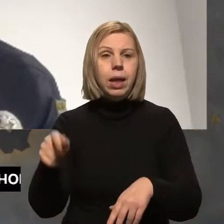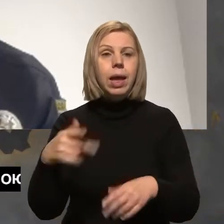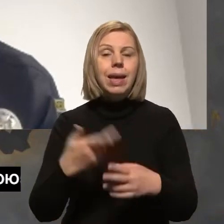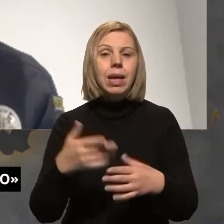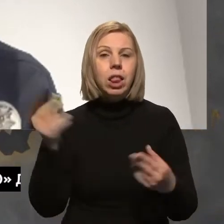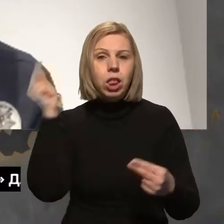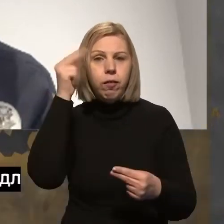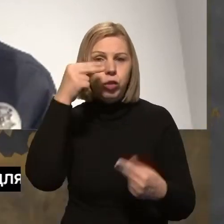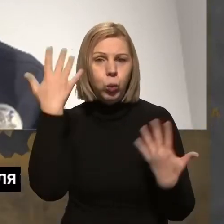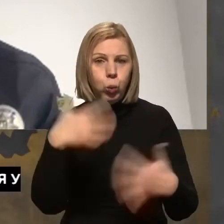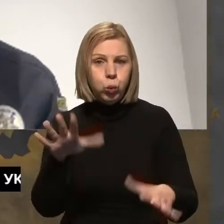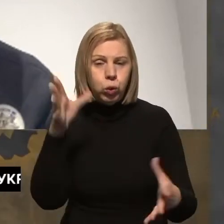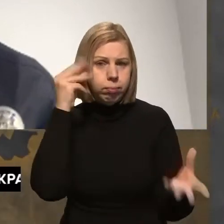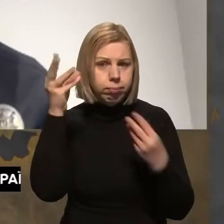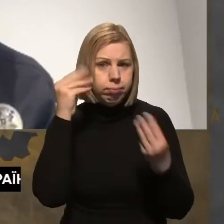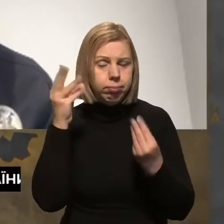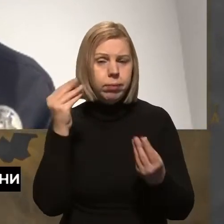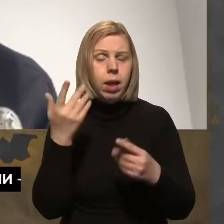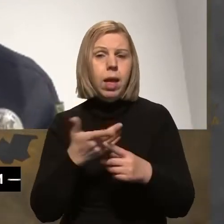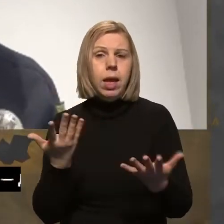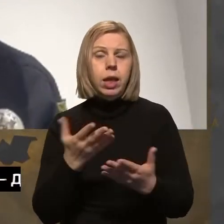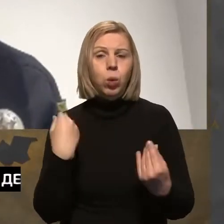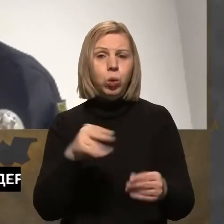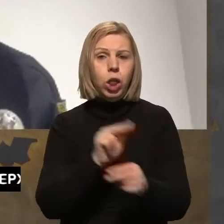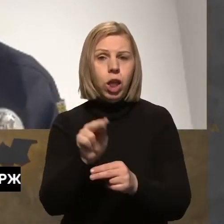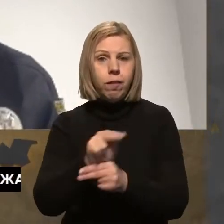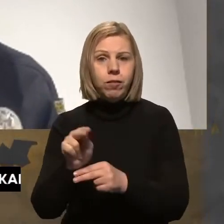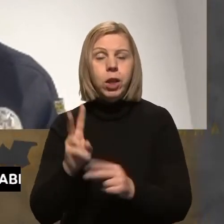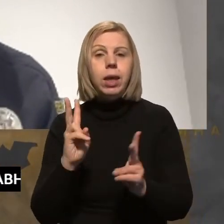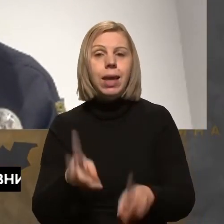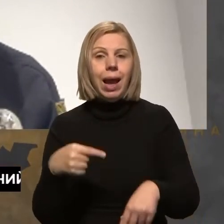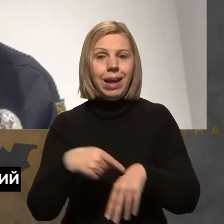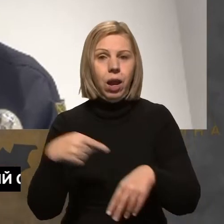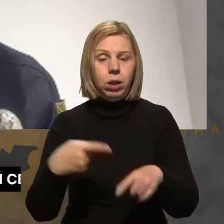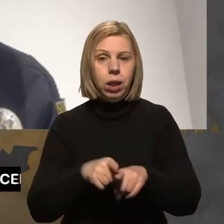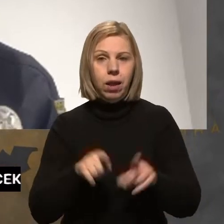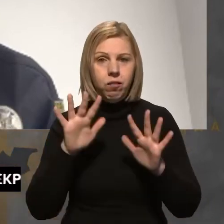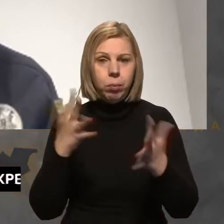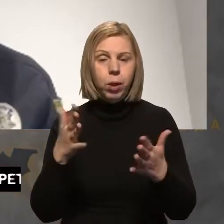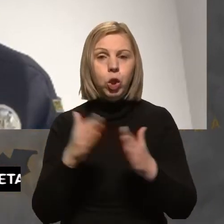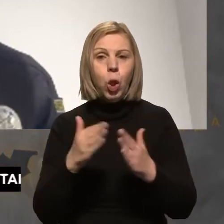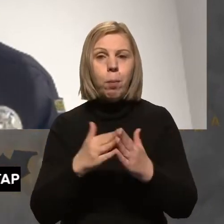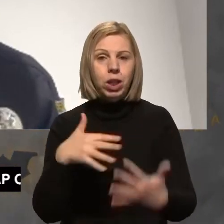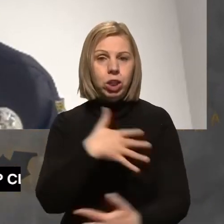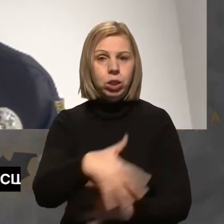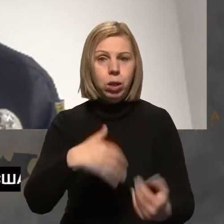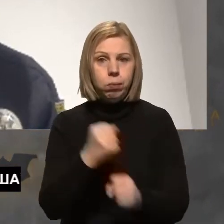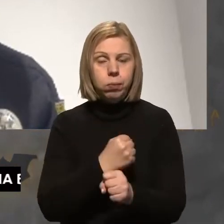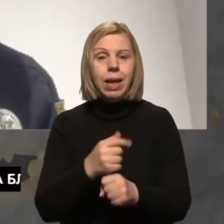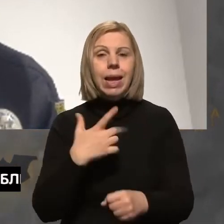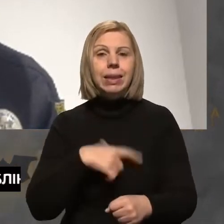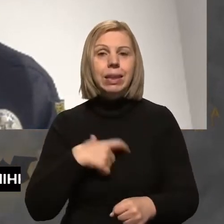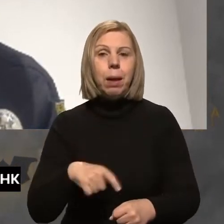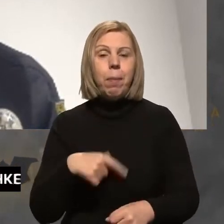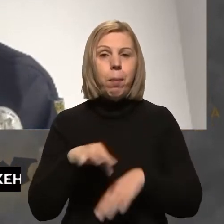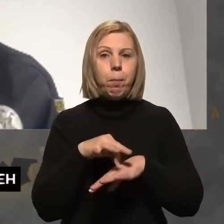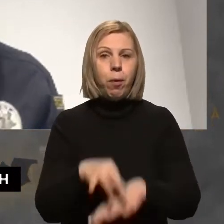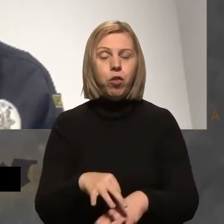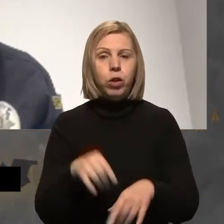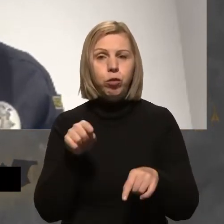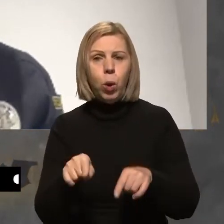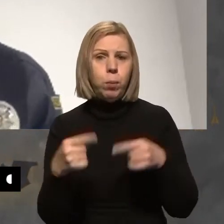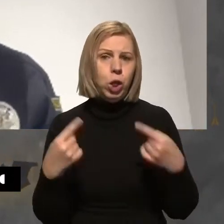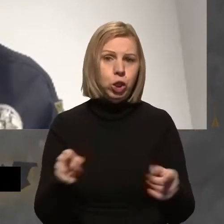спеціальне навчання, яких навчили, як саме реагувати на випадки домашнього насильства, як себе поводити в тому чи іншому